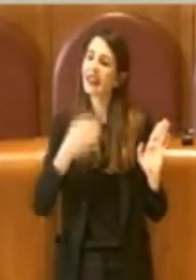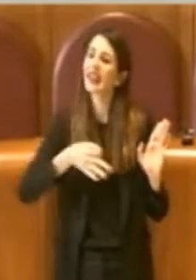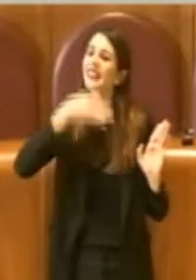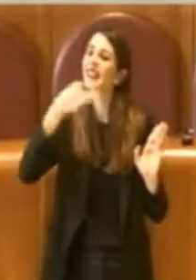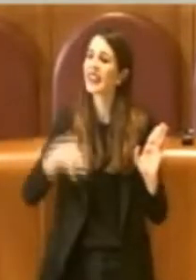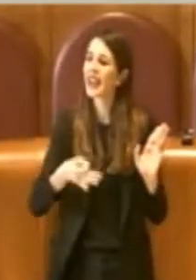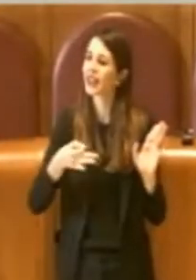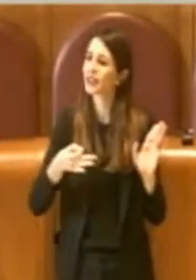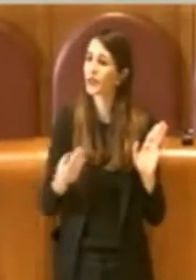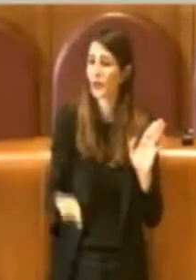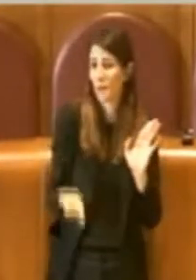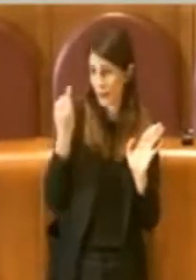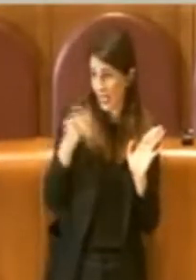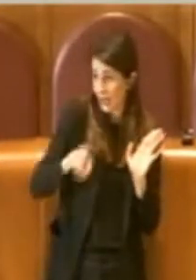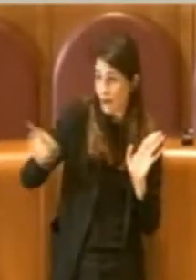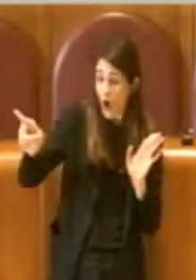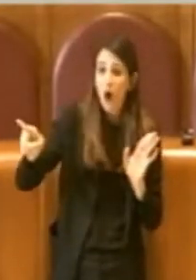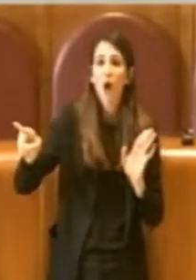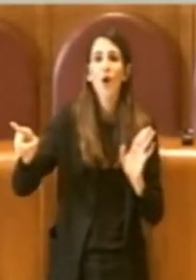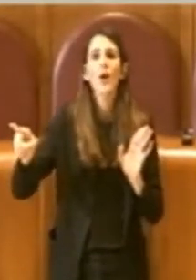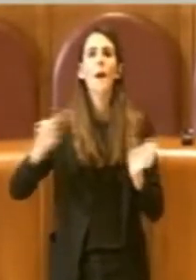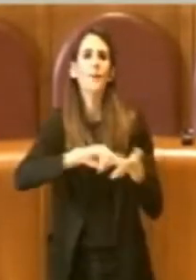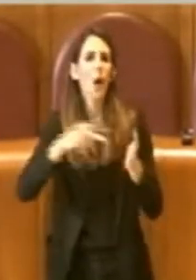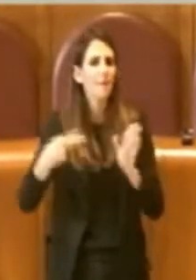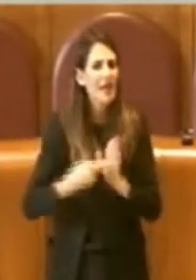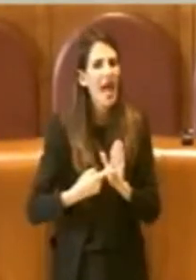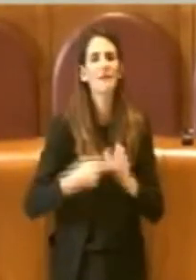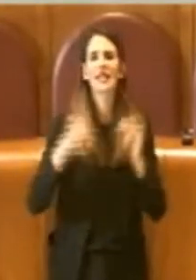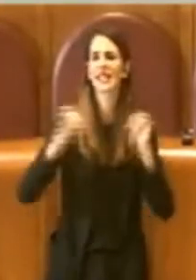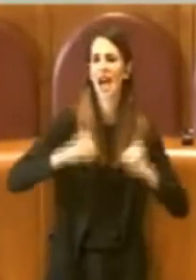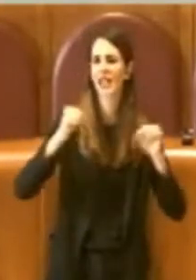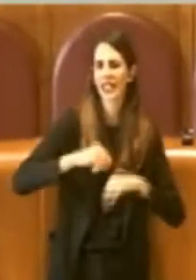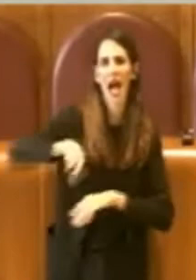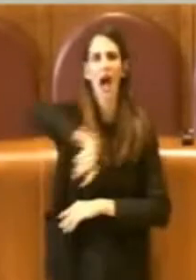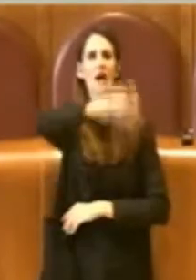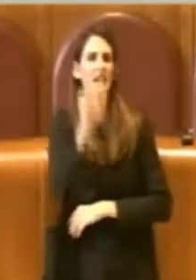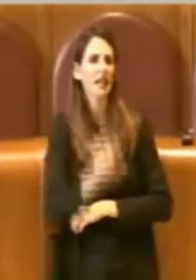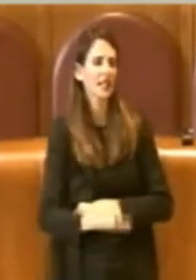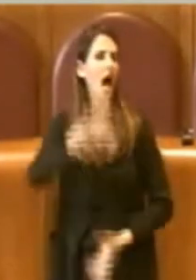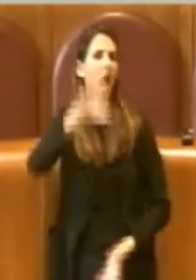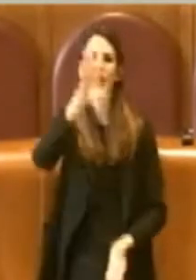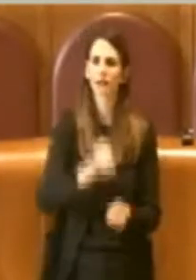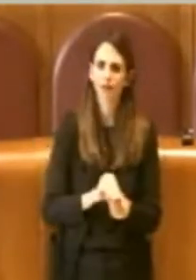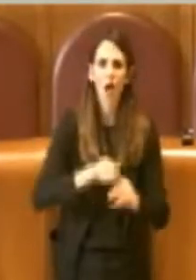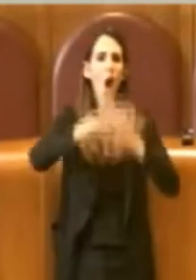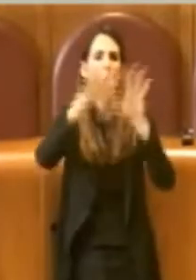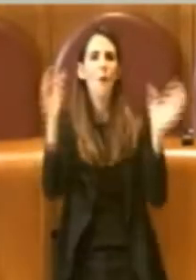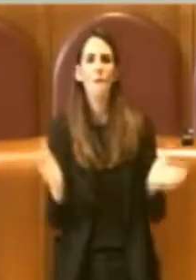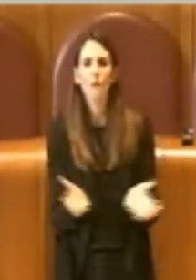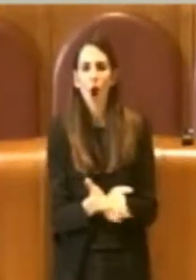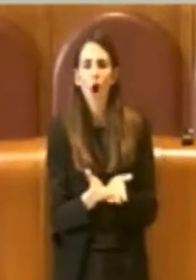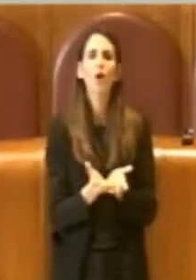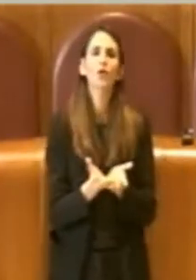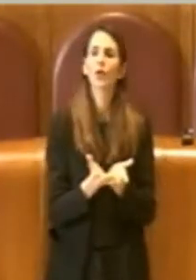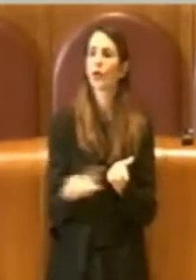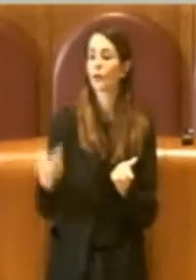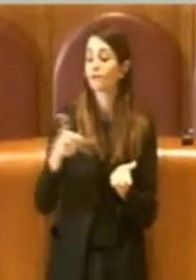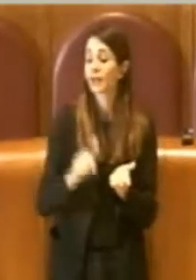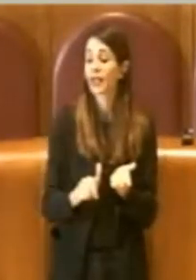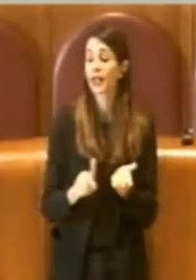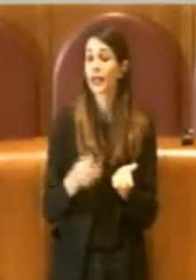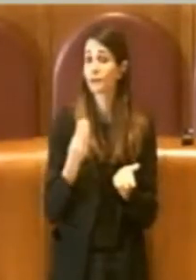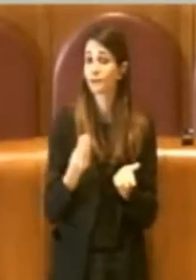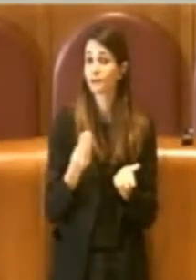relative ai problemi sanitari che stanno attraversando l'Italia e il mondo intero perché effettuare degli